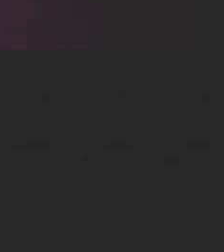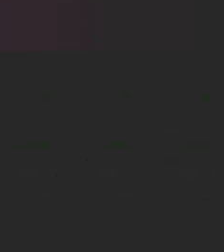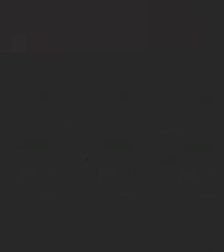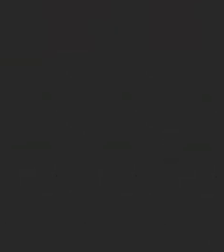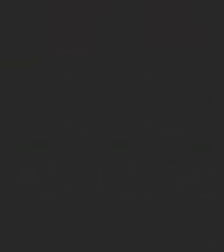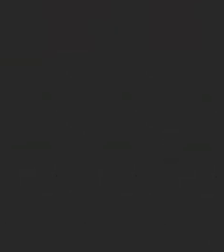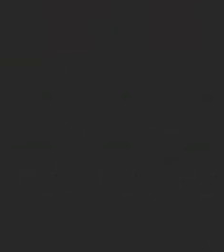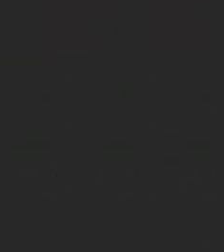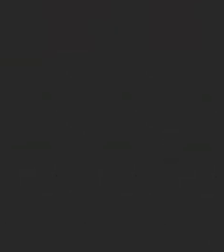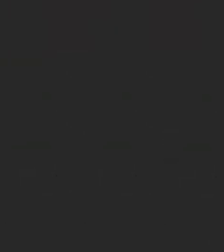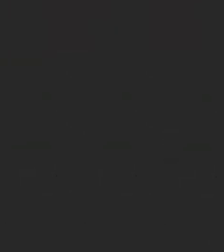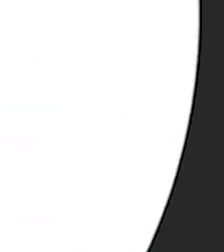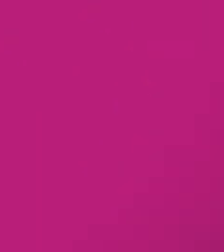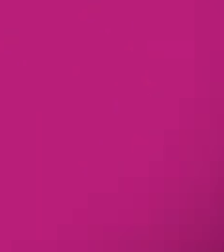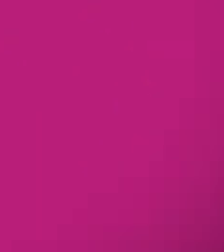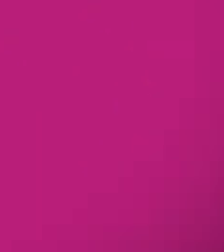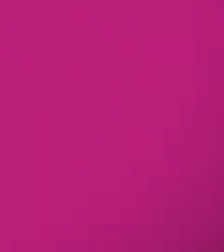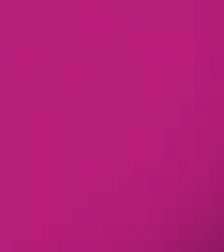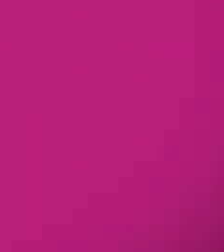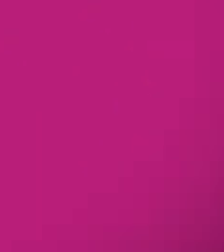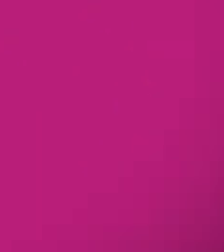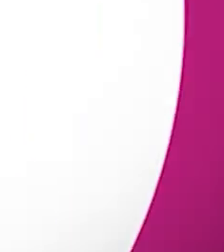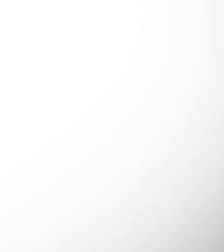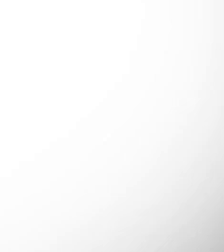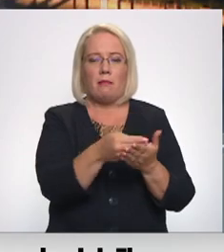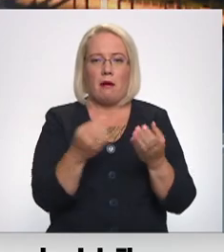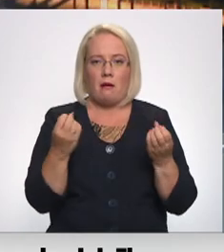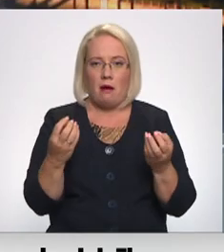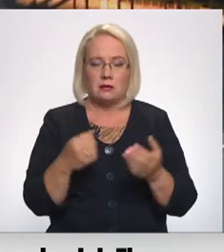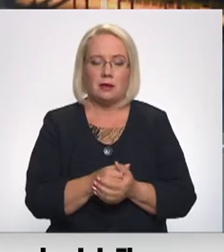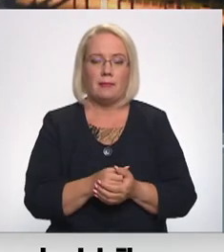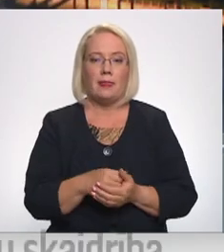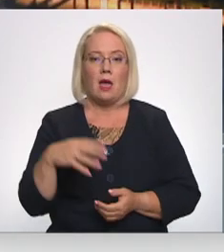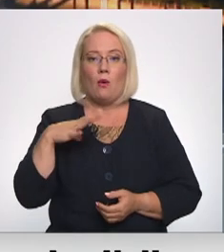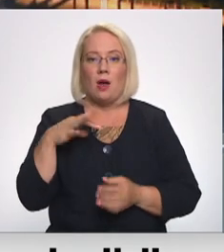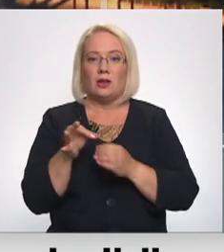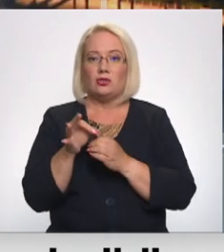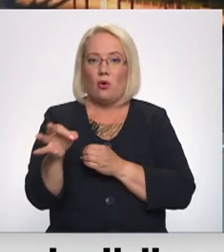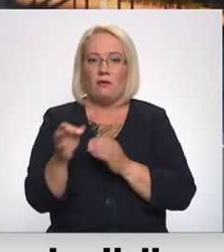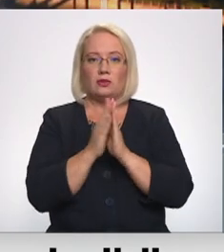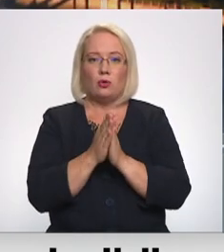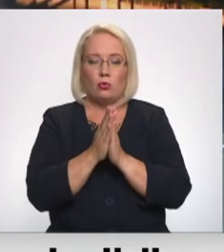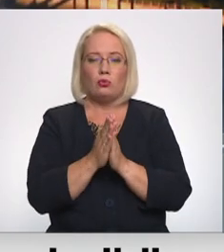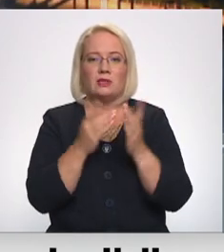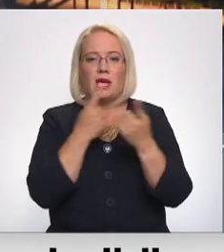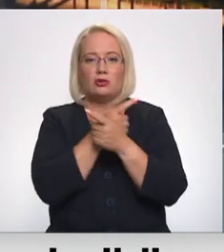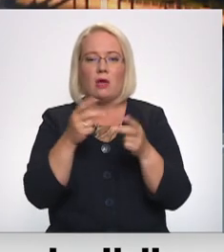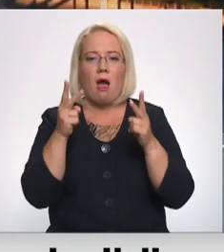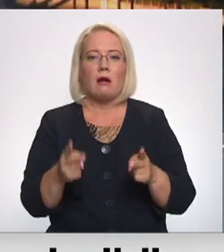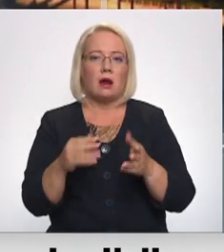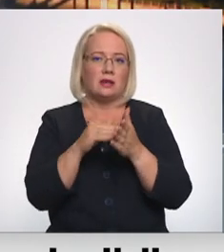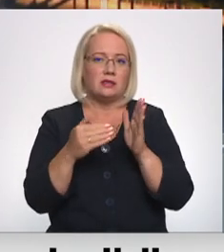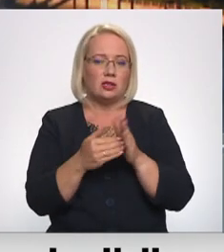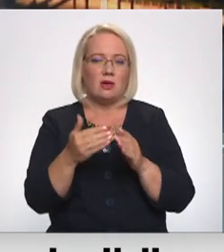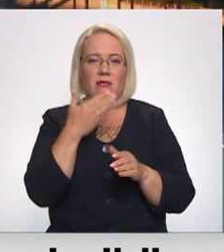Re, viss ēters ir te! Lai gan ogras novacēcinājas izsludināt ārkārtas situāciju,